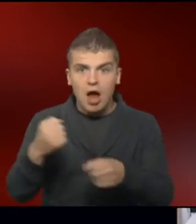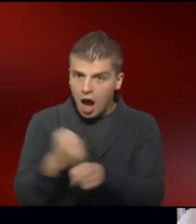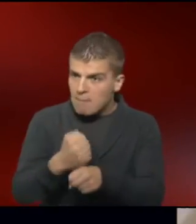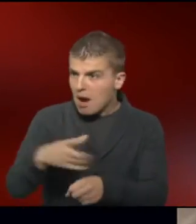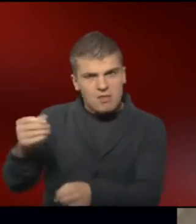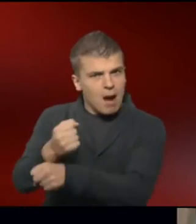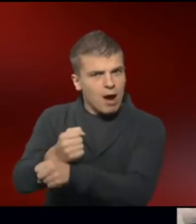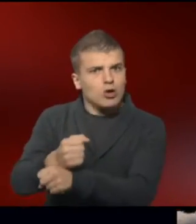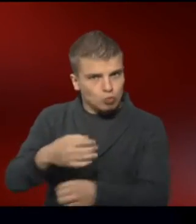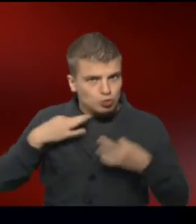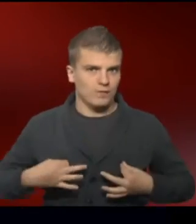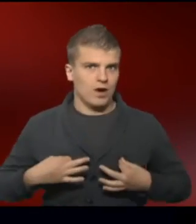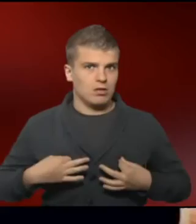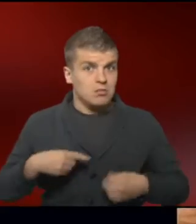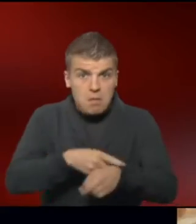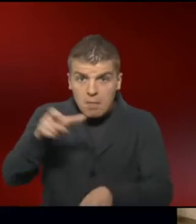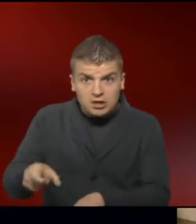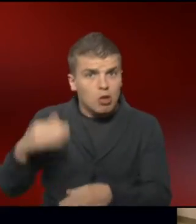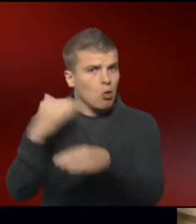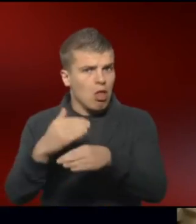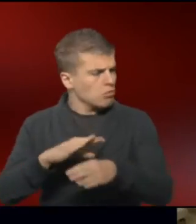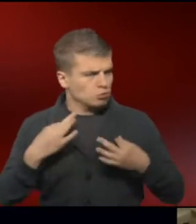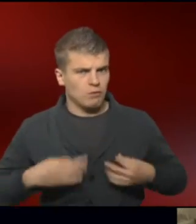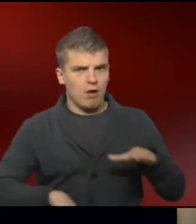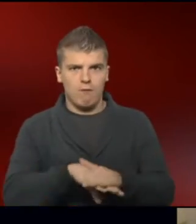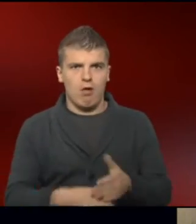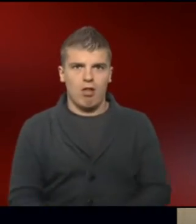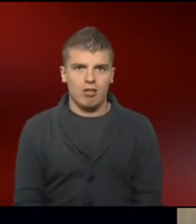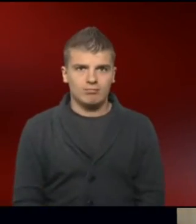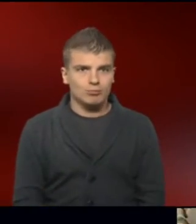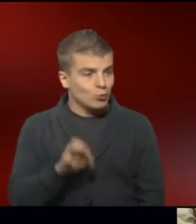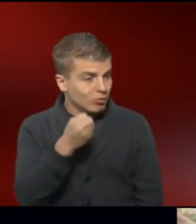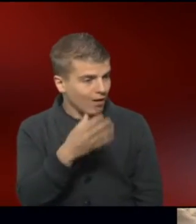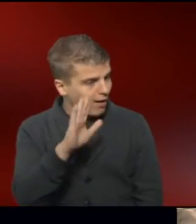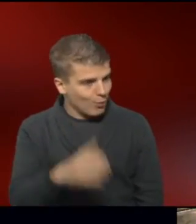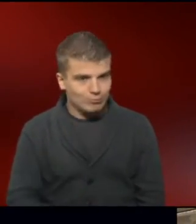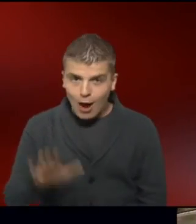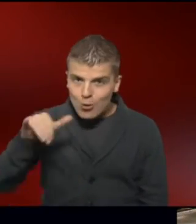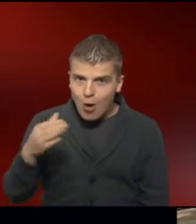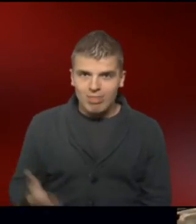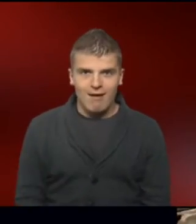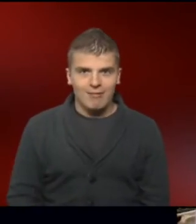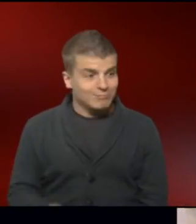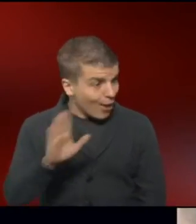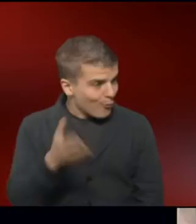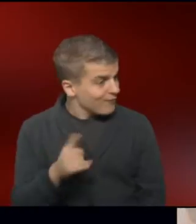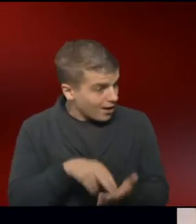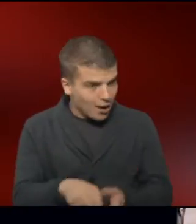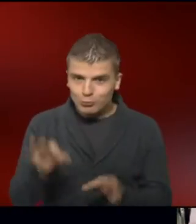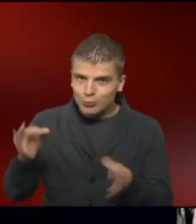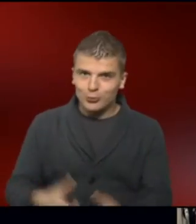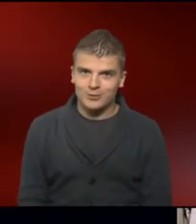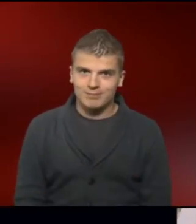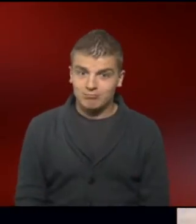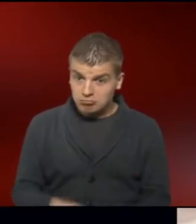zufrieden. Patienten und Kollegen. Schönen guten Tag. Hallo. Hallo Johanna. Hallo. Wie geht's? Alles gut.